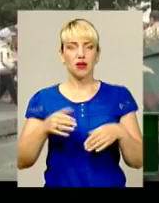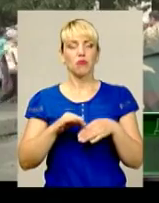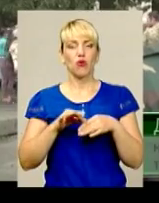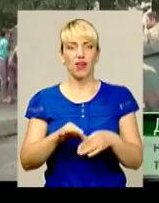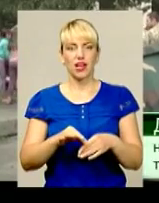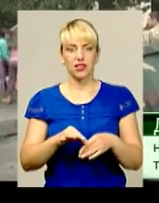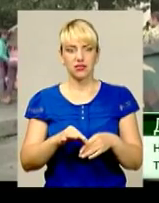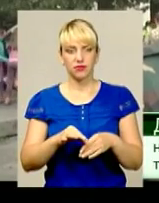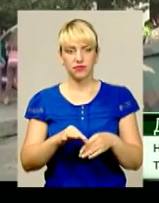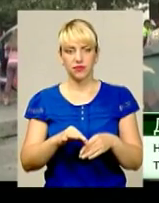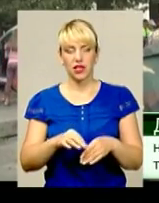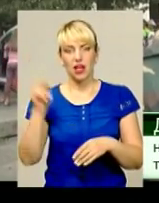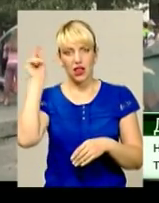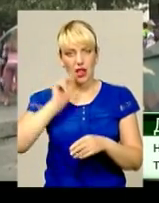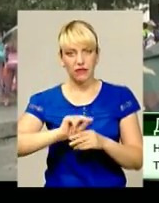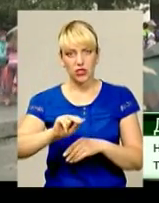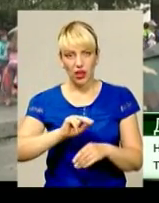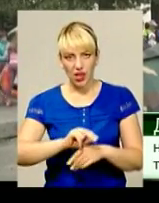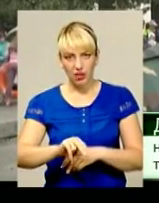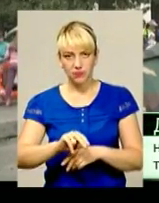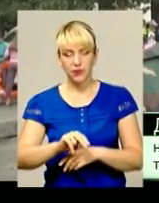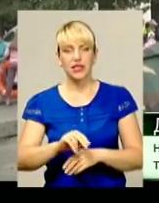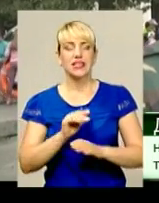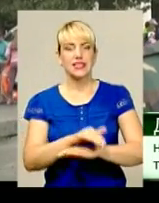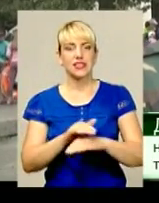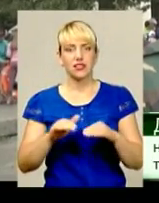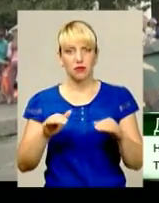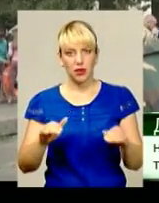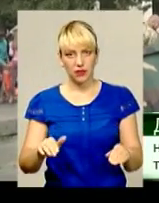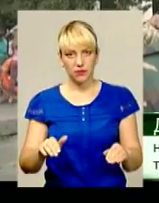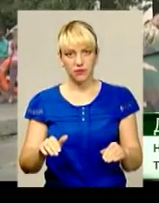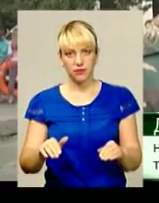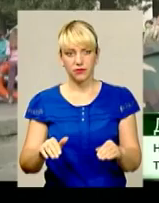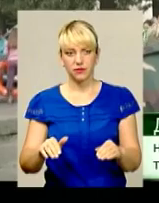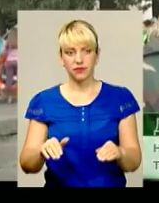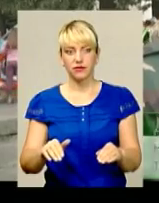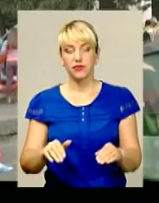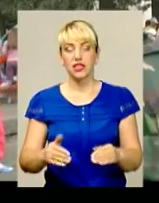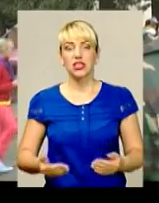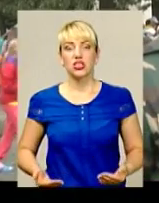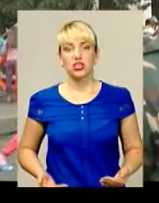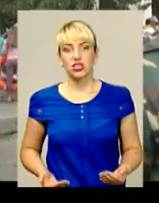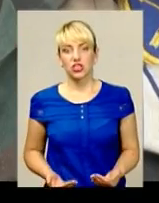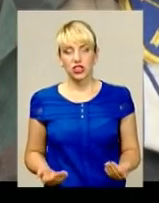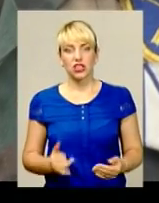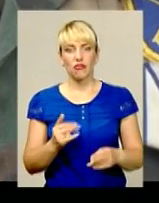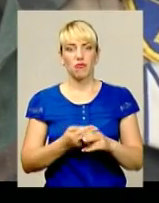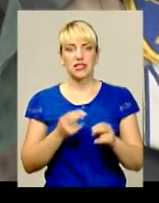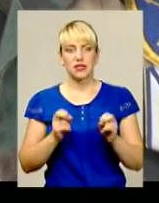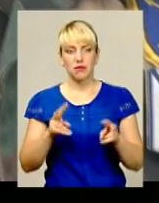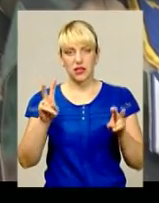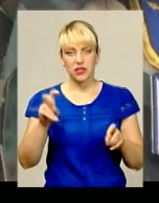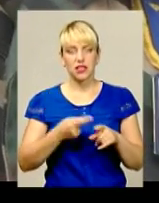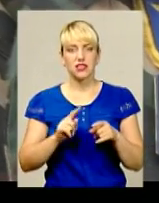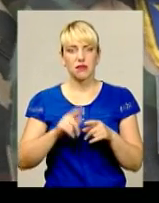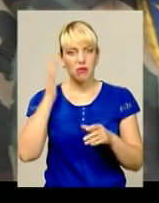навчання з дітьми жити в безпеці. Мета основна